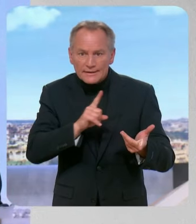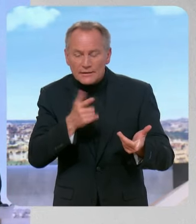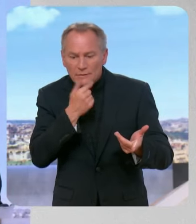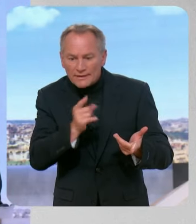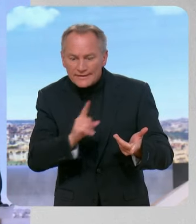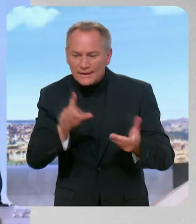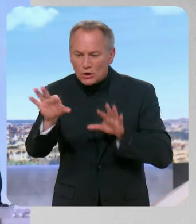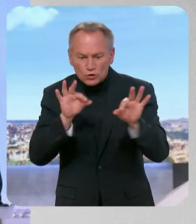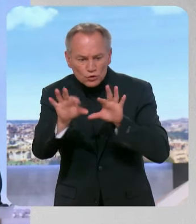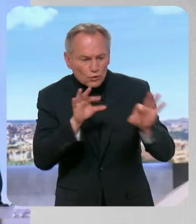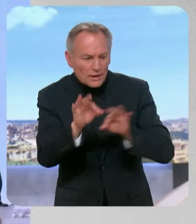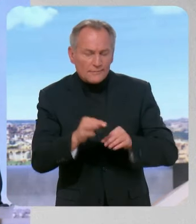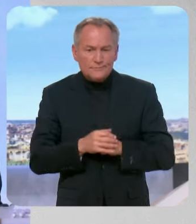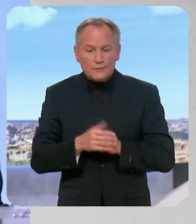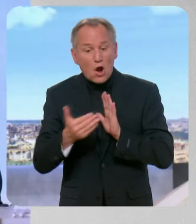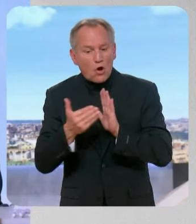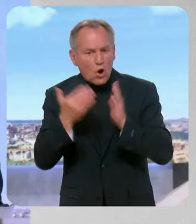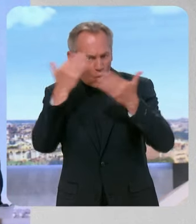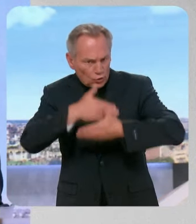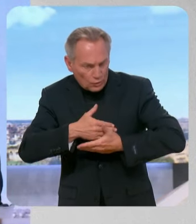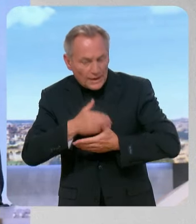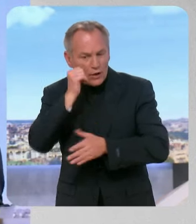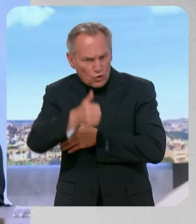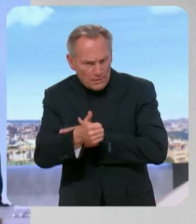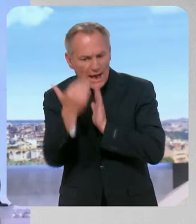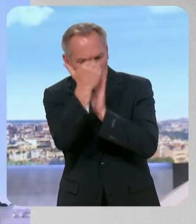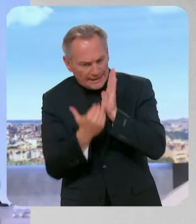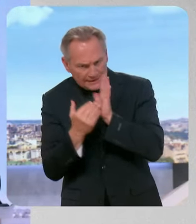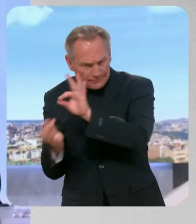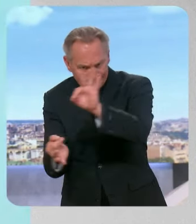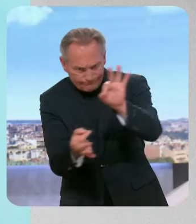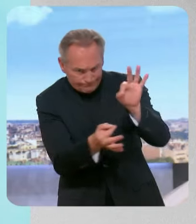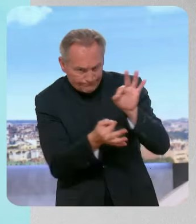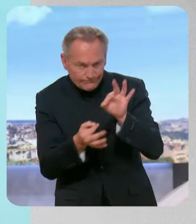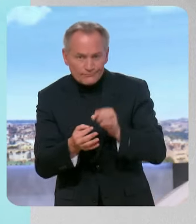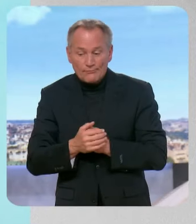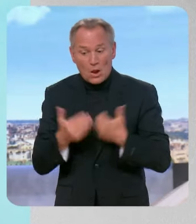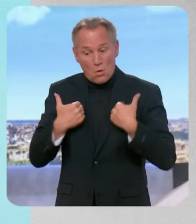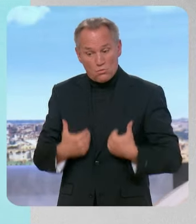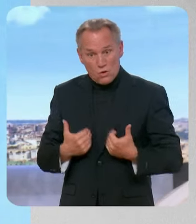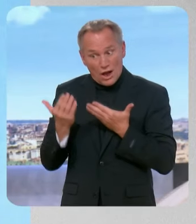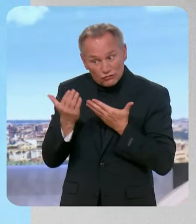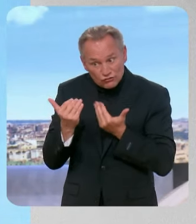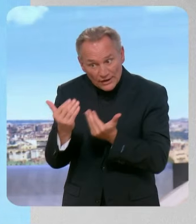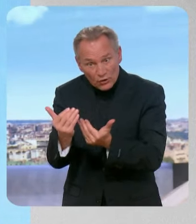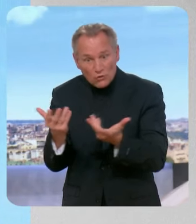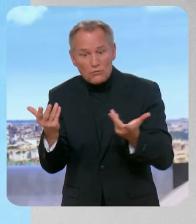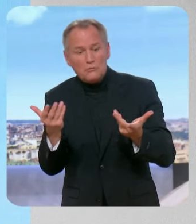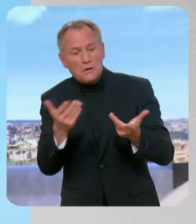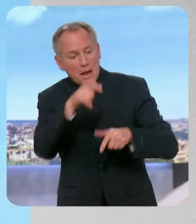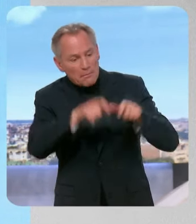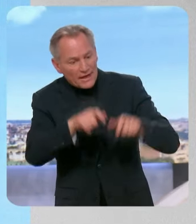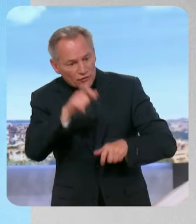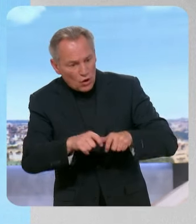qu'un dodo comme on dit aux enfants, plus qu'une nuit, la liste sera annoncée demain et j'attendrai que les autres sortants